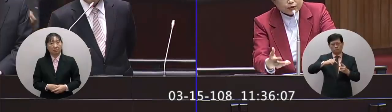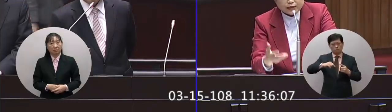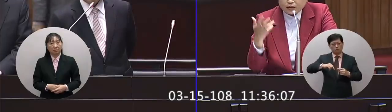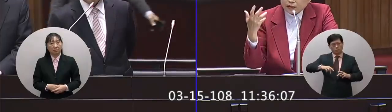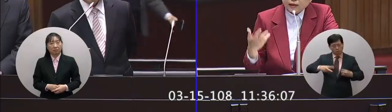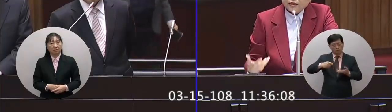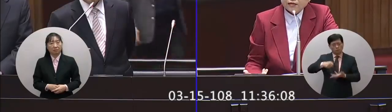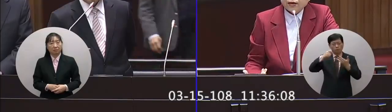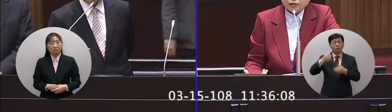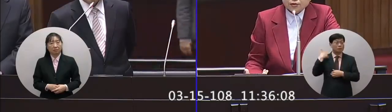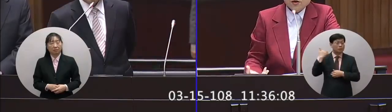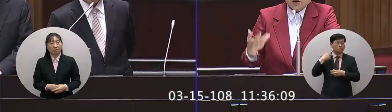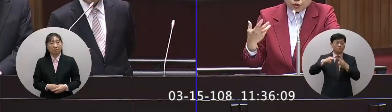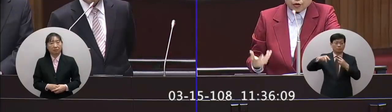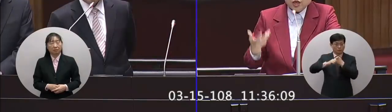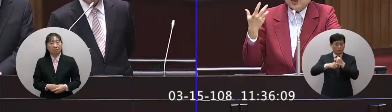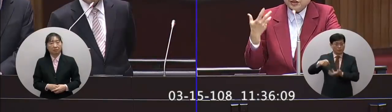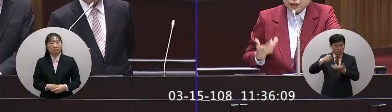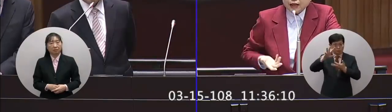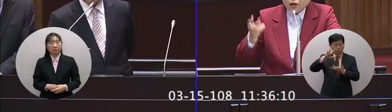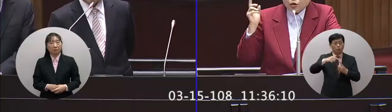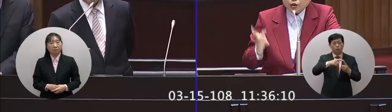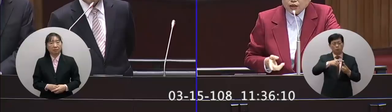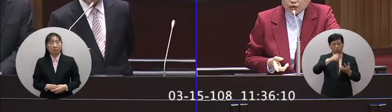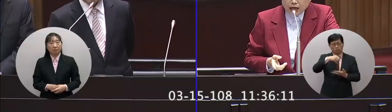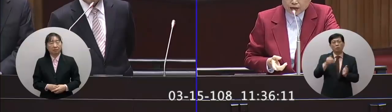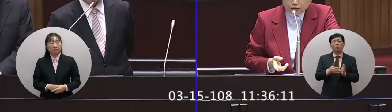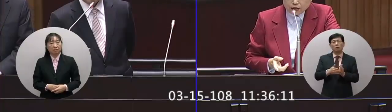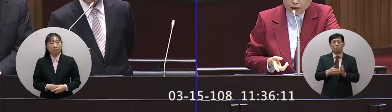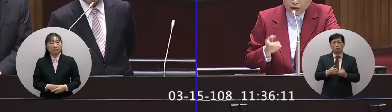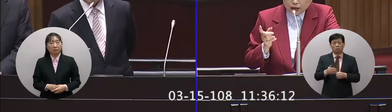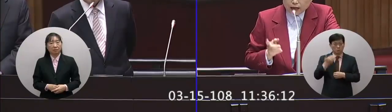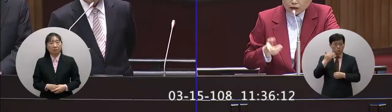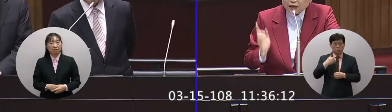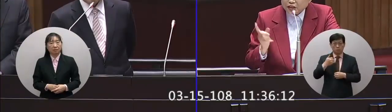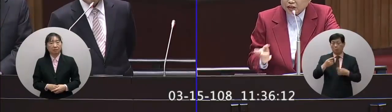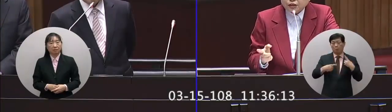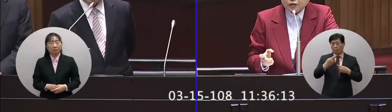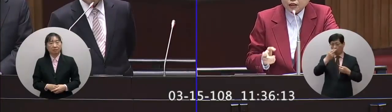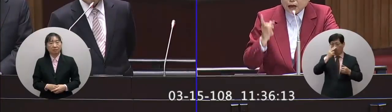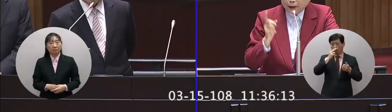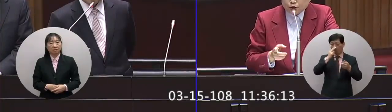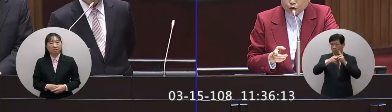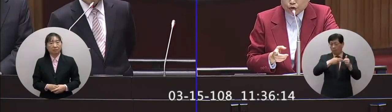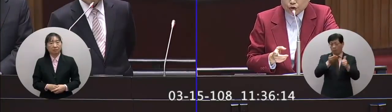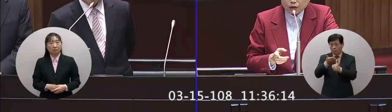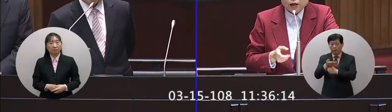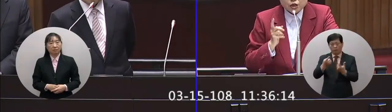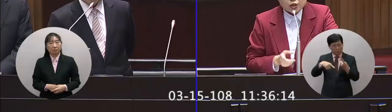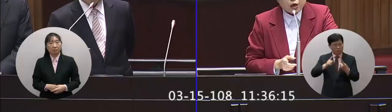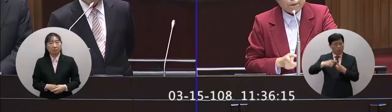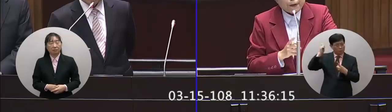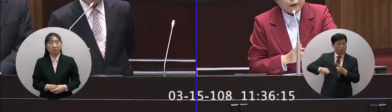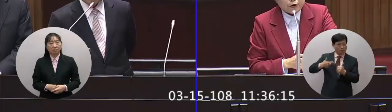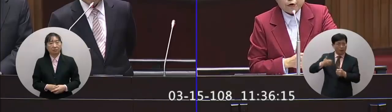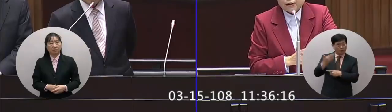修這個法我在上次審查刑法的時候就有立委已經提案隨機殺人殺人致死應該判處死刑